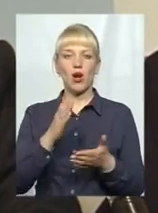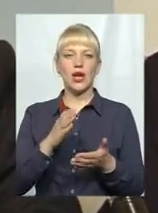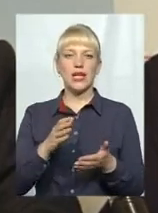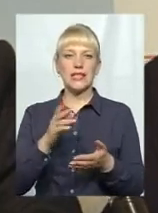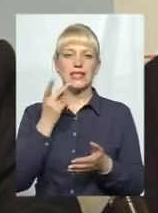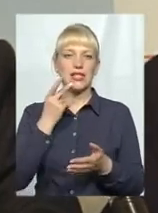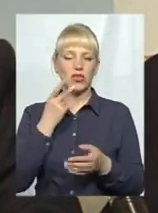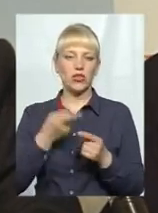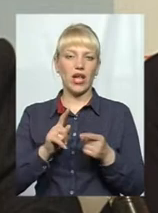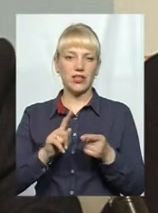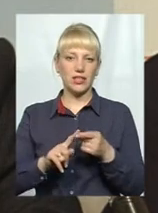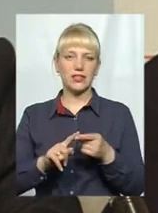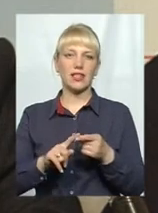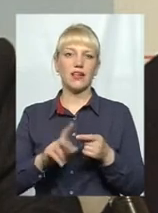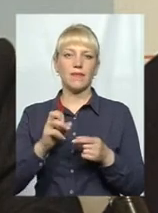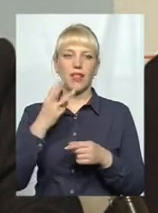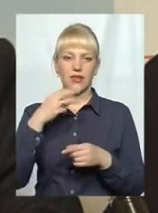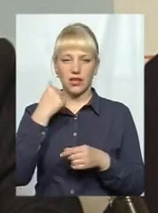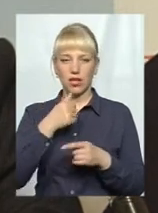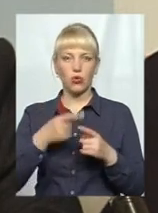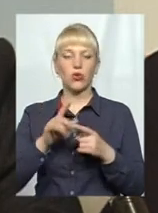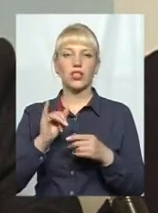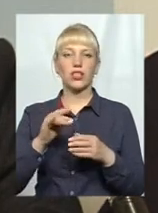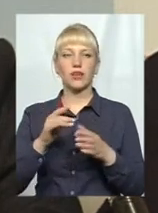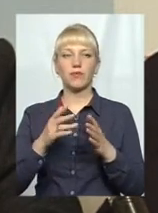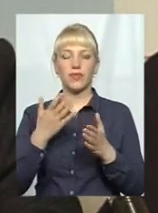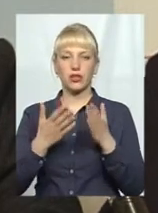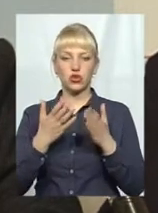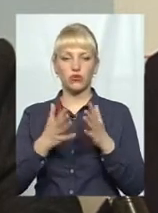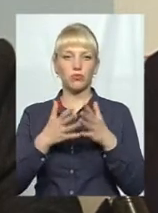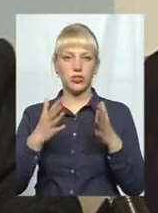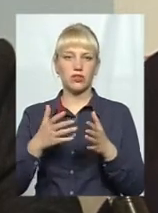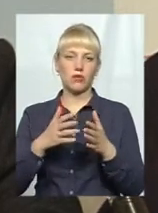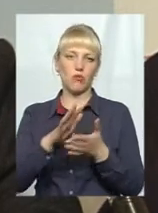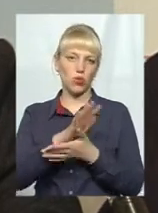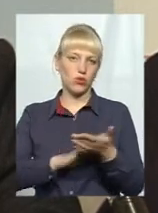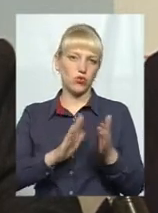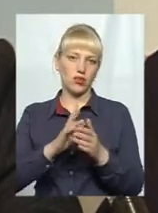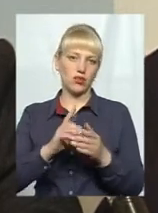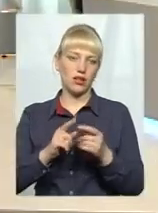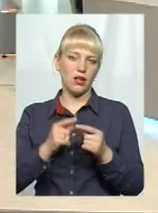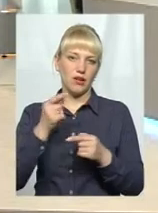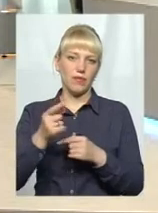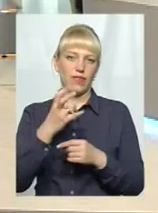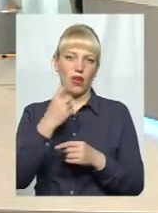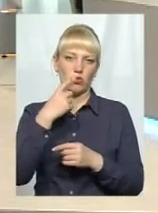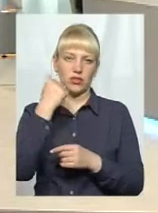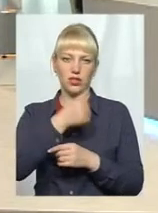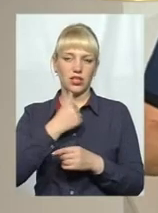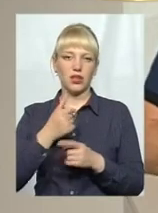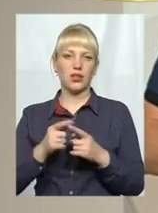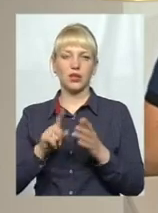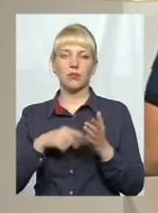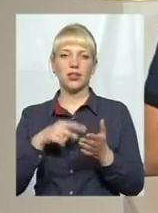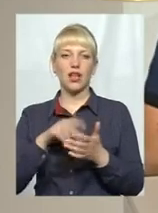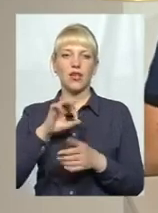на 3. Але просто так, як зараз цей рік перехідний, то більшості всім зараз на рік продовжували. Питання мають більшість